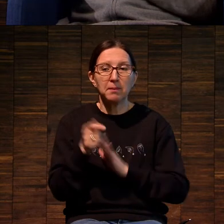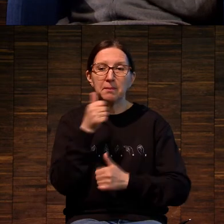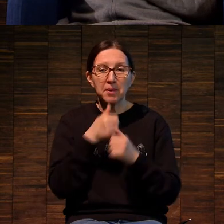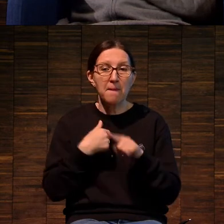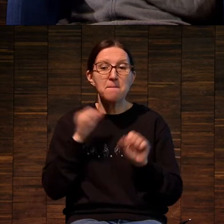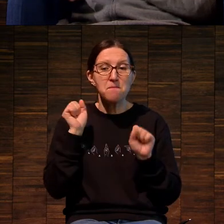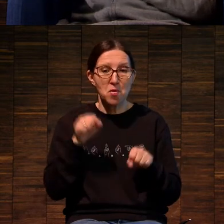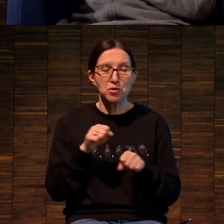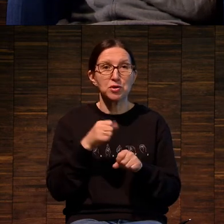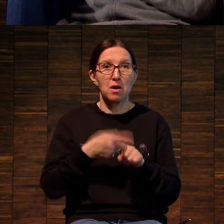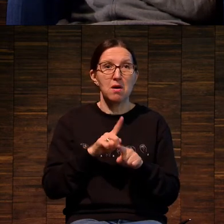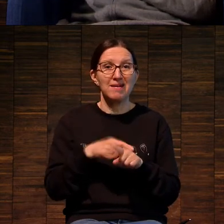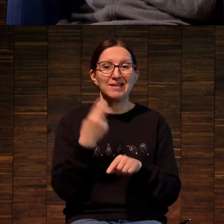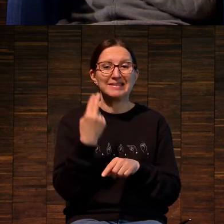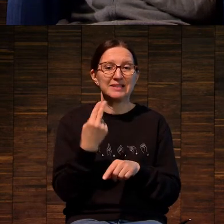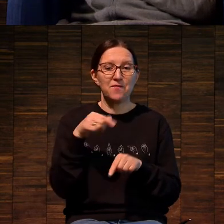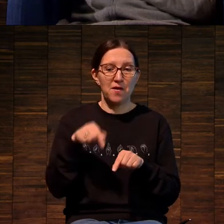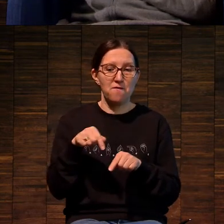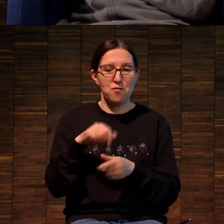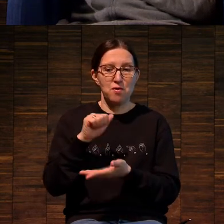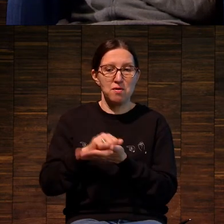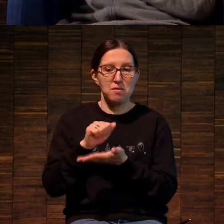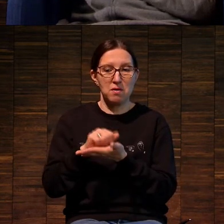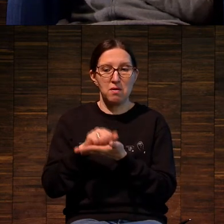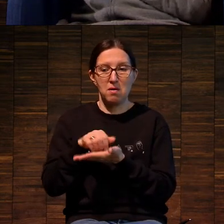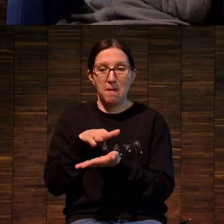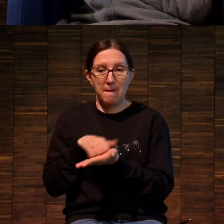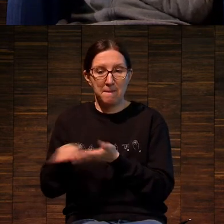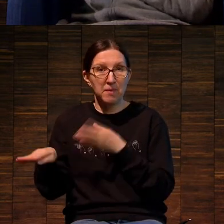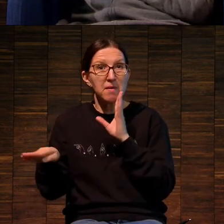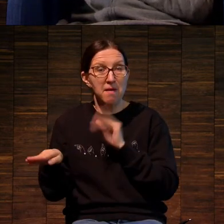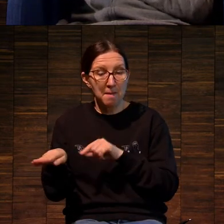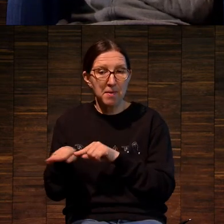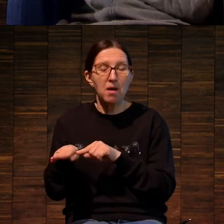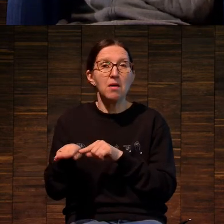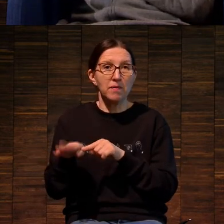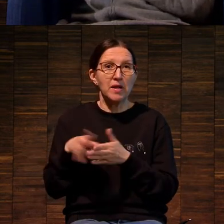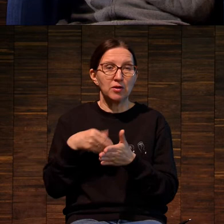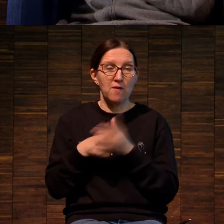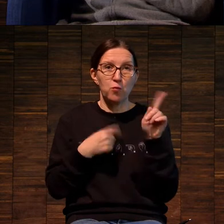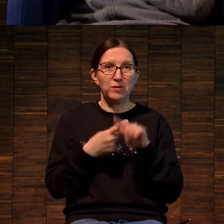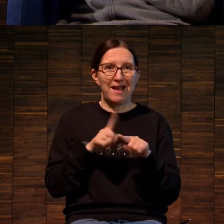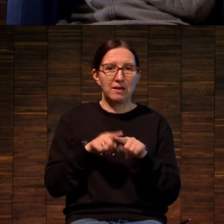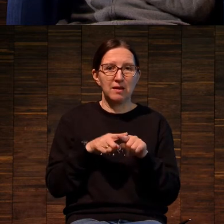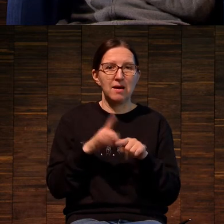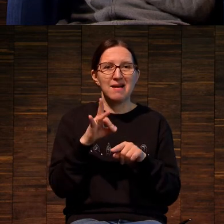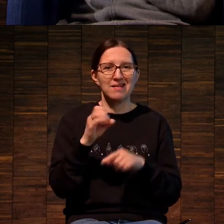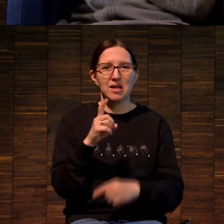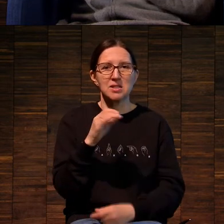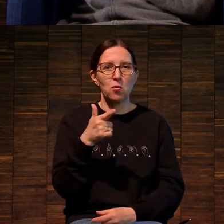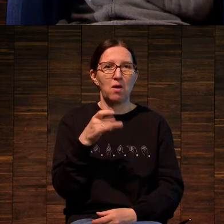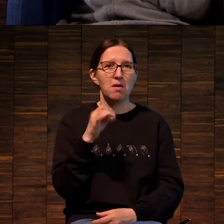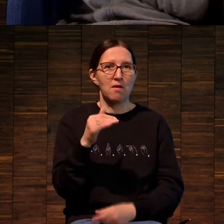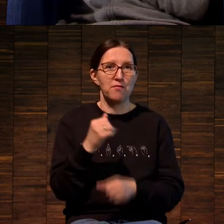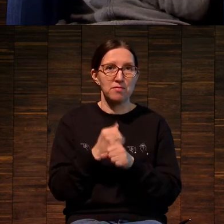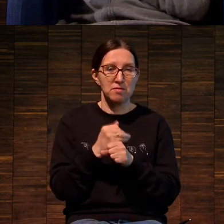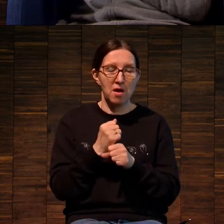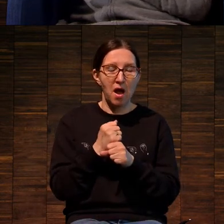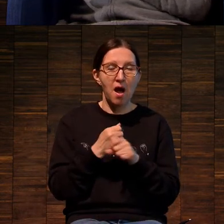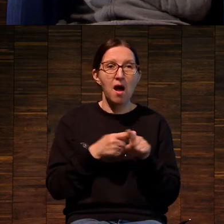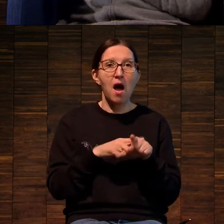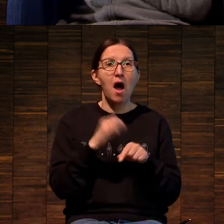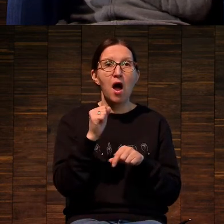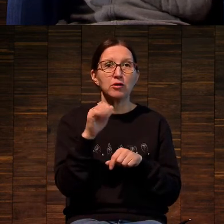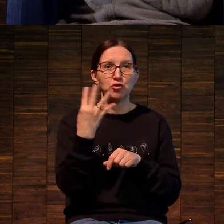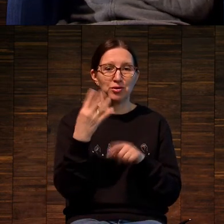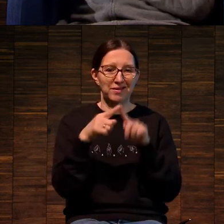если можно напечатать при помощи цифрового копировального аппарата, в данном случае это напечатано при помощи резографа. Причем резограф